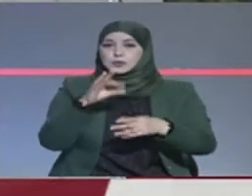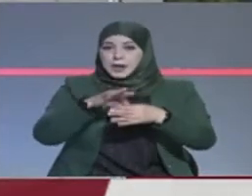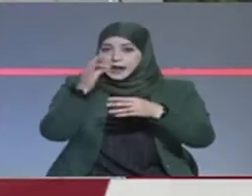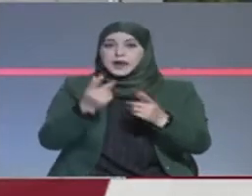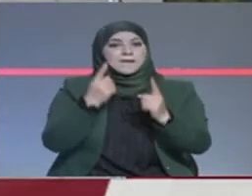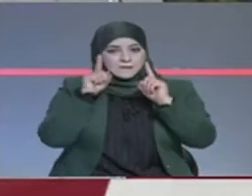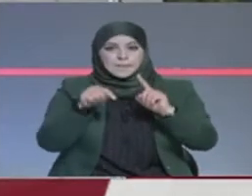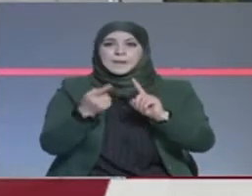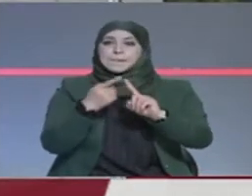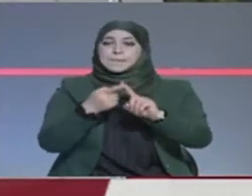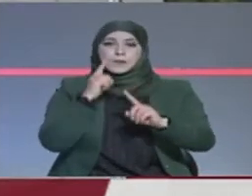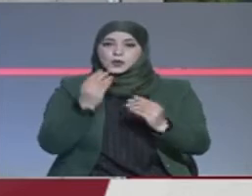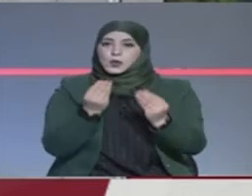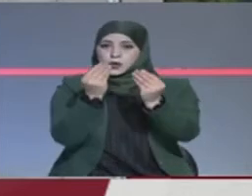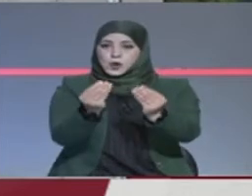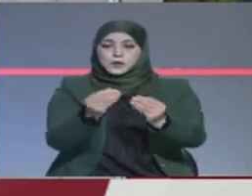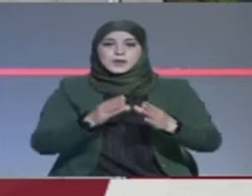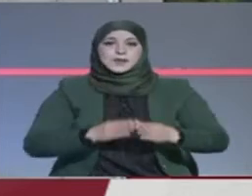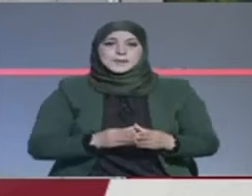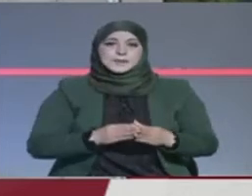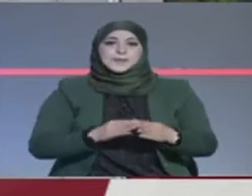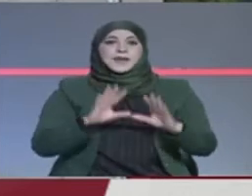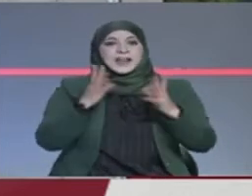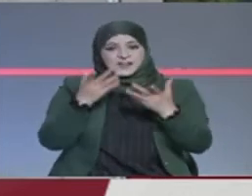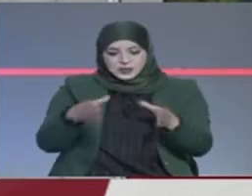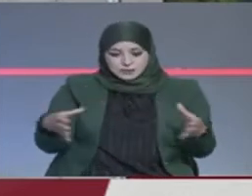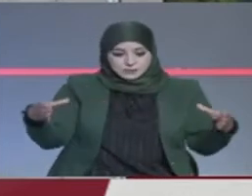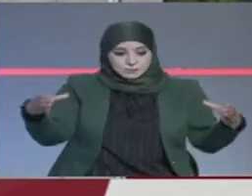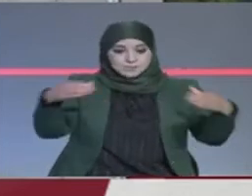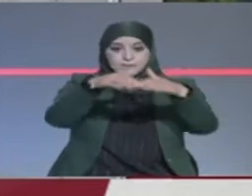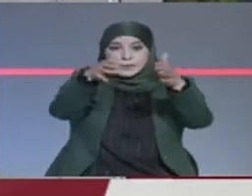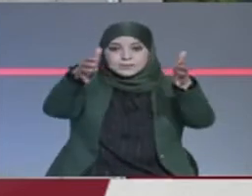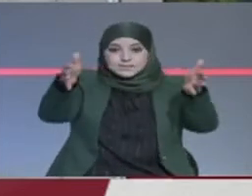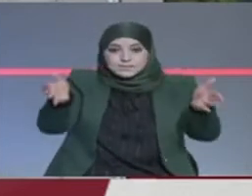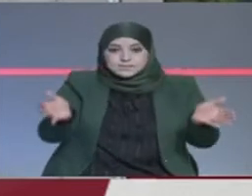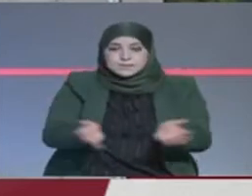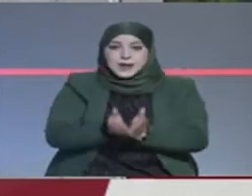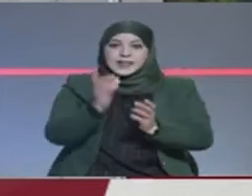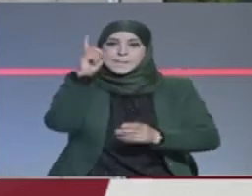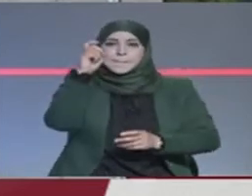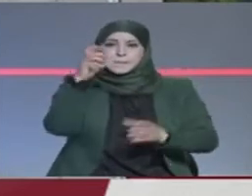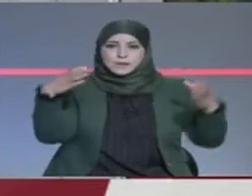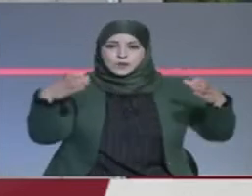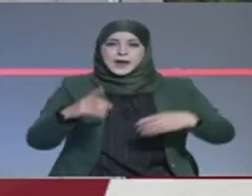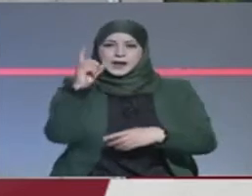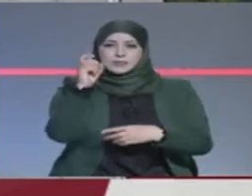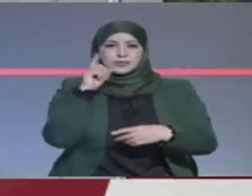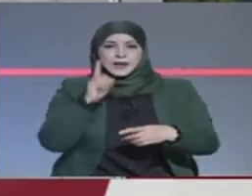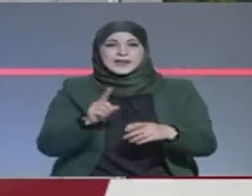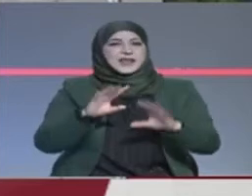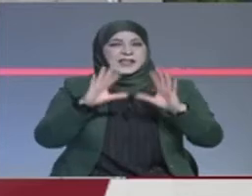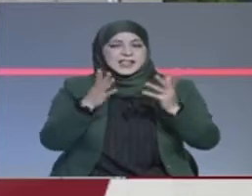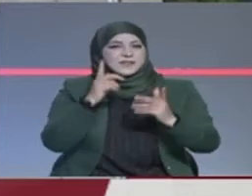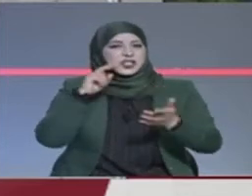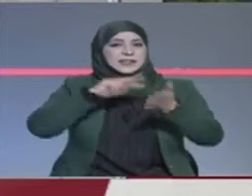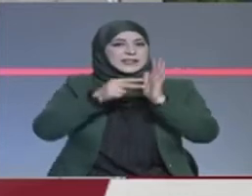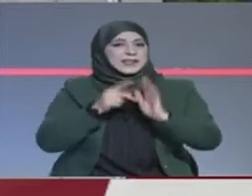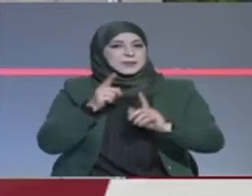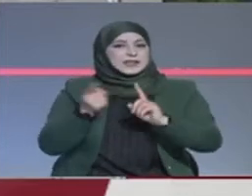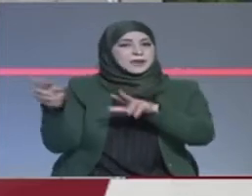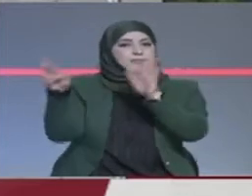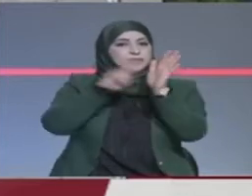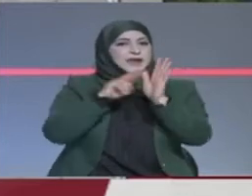هالبحيرة ذية الإيكو سيستام والفونكسيونمون إيدغولوجيك متاحة